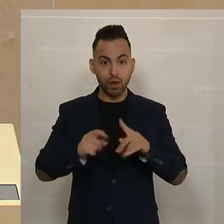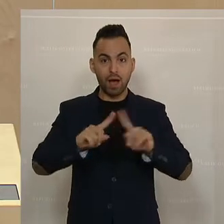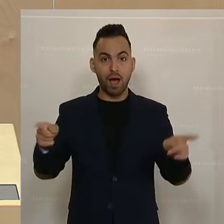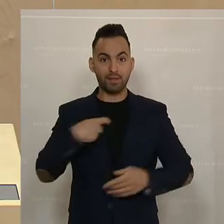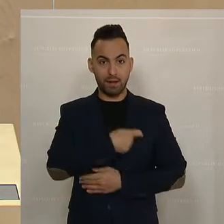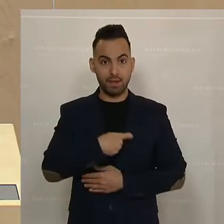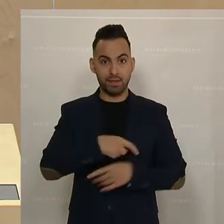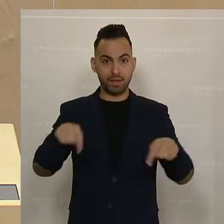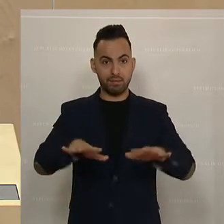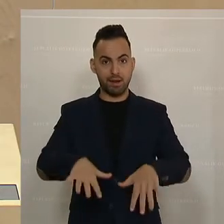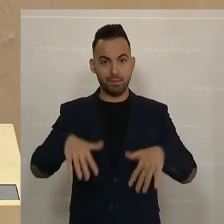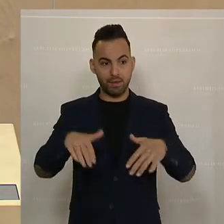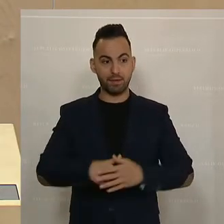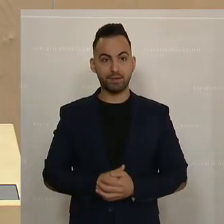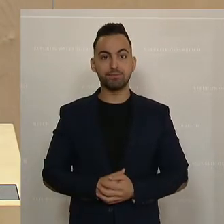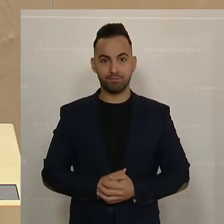Fraktionen hier im Parlament.